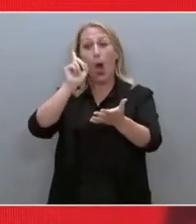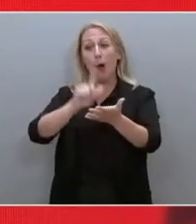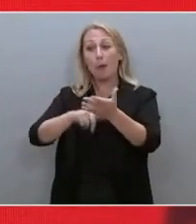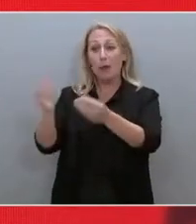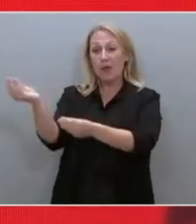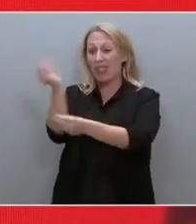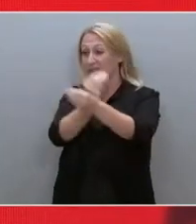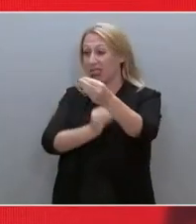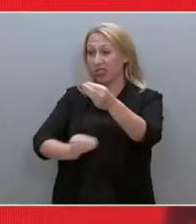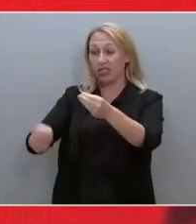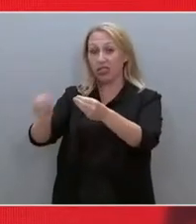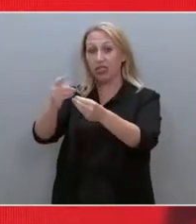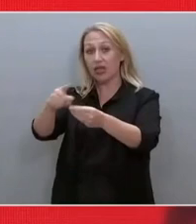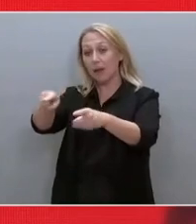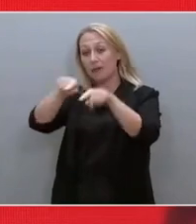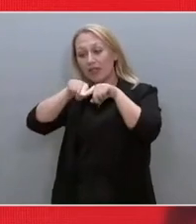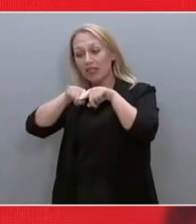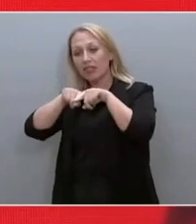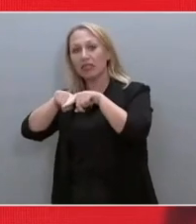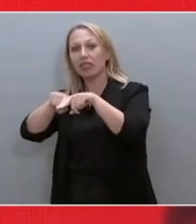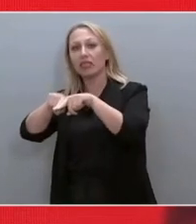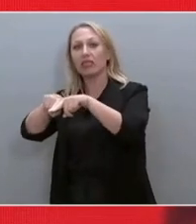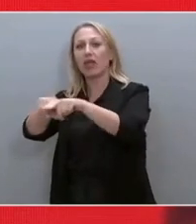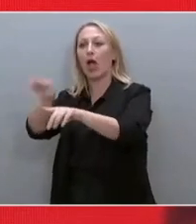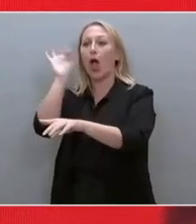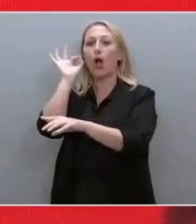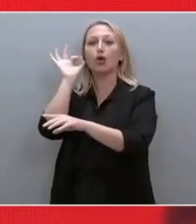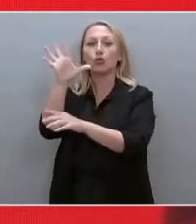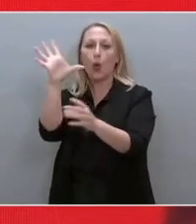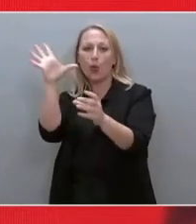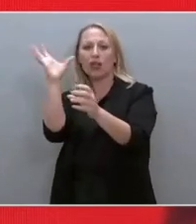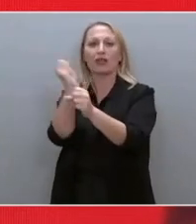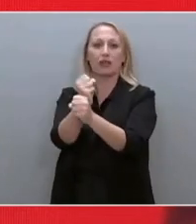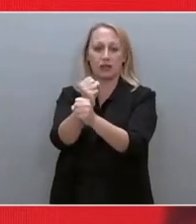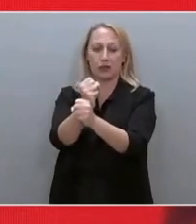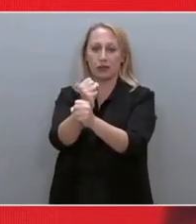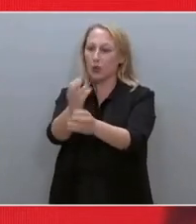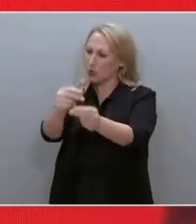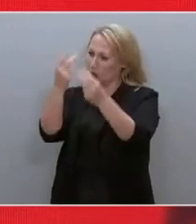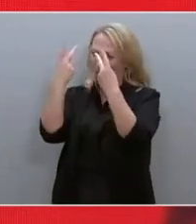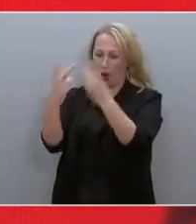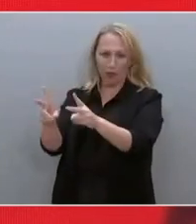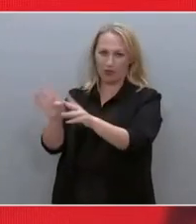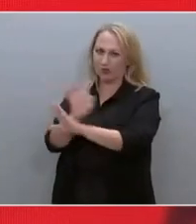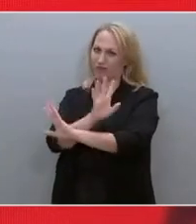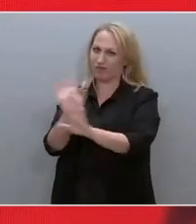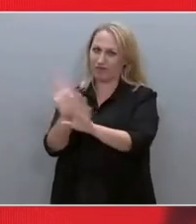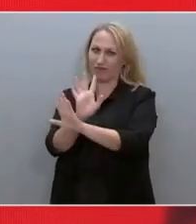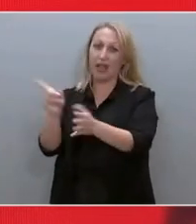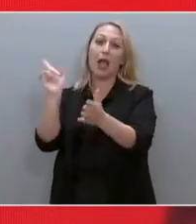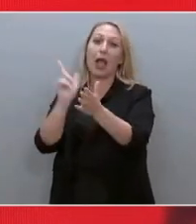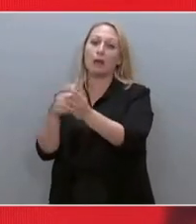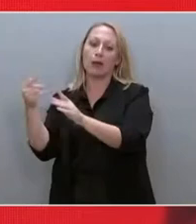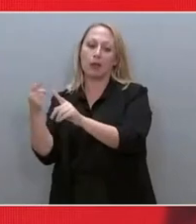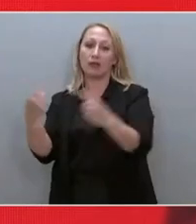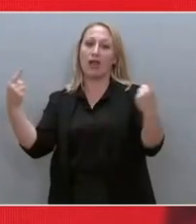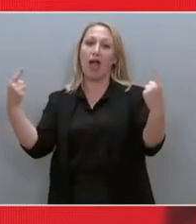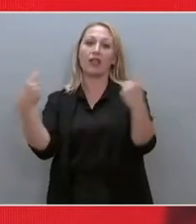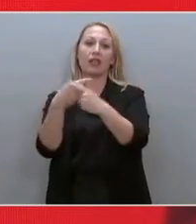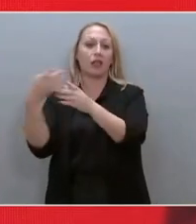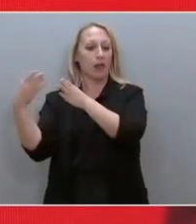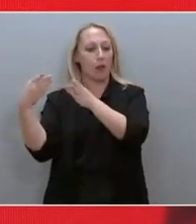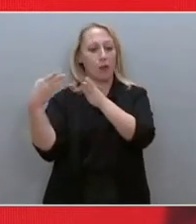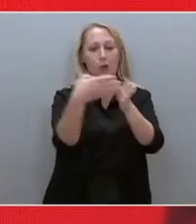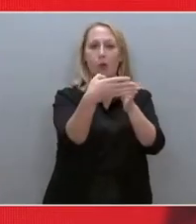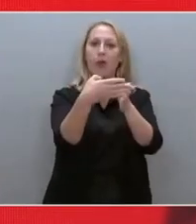στην ίδια κατεύθυνση που κάνουν οι αντίπαλοι μας, για να μπορέσει να κερδίσει τους αντιπάλους μας. Εμείς θα πρέπει να κάνουμε περισσότερα στην αντίθετη κατεύθυνση.